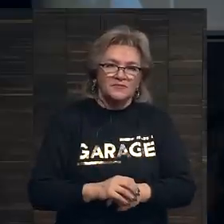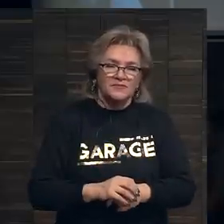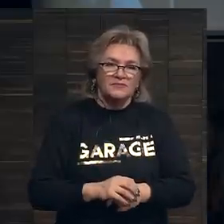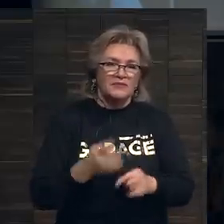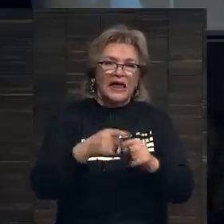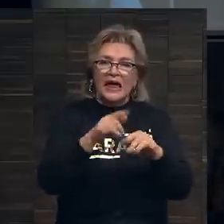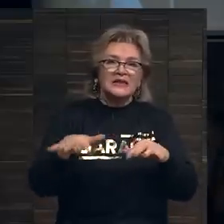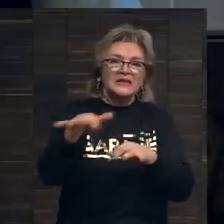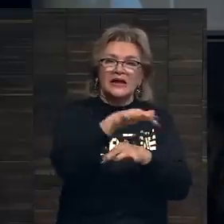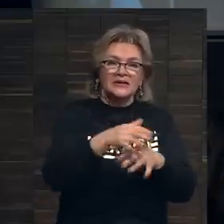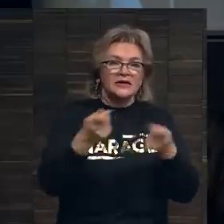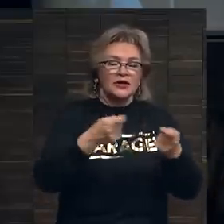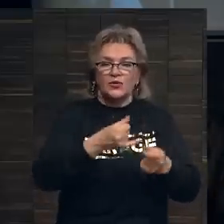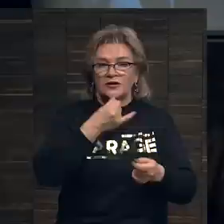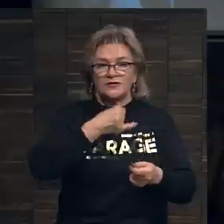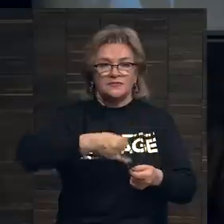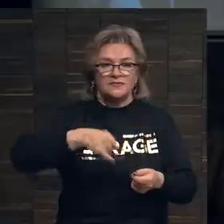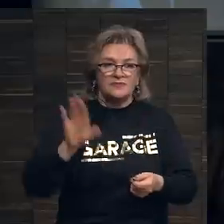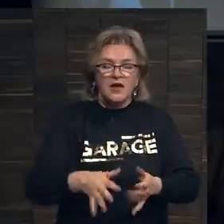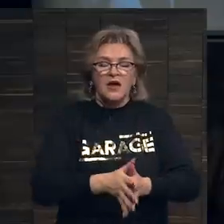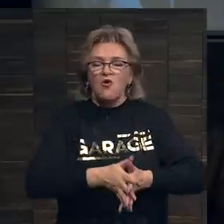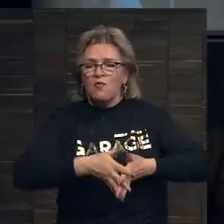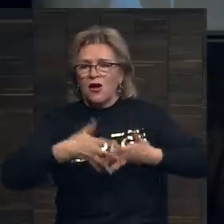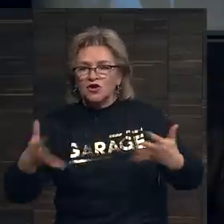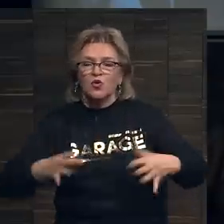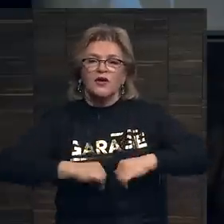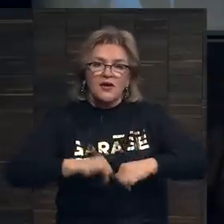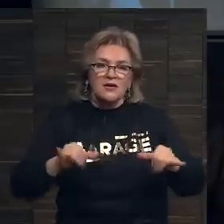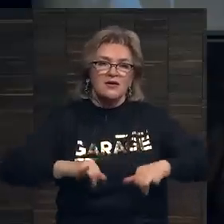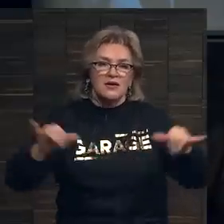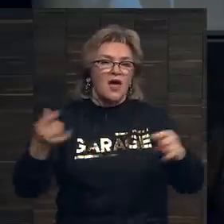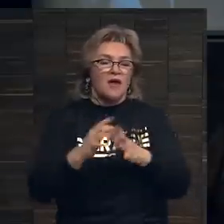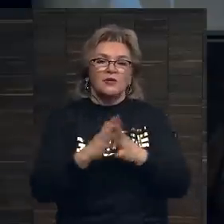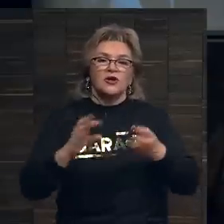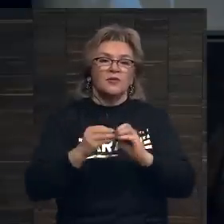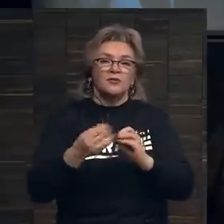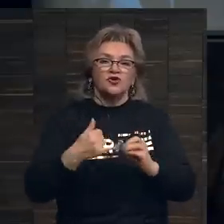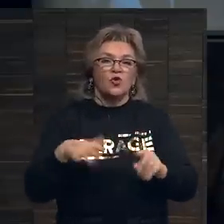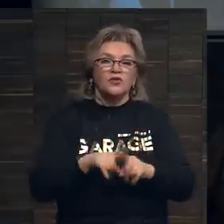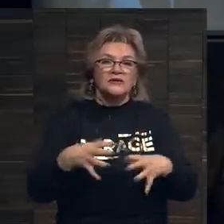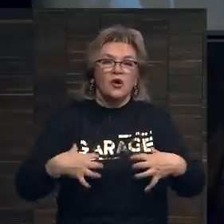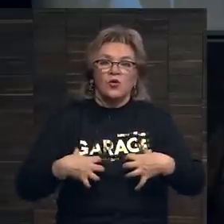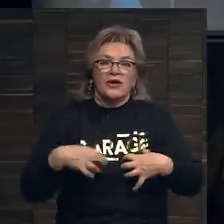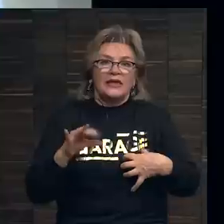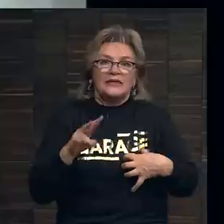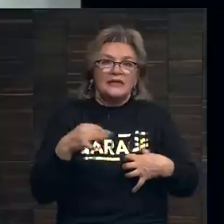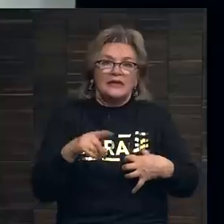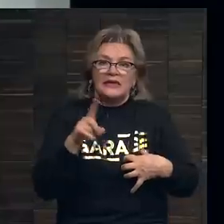Этот рынок не регулируется, этот рынок большой и он все растет, и это большая проблема, потому что у нас такой дикий запад.